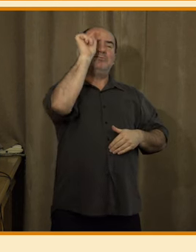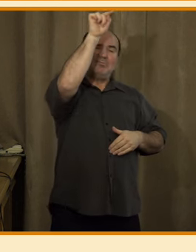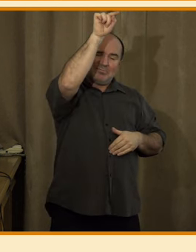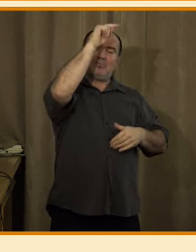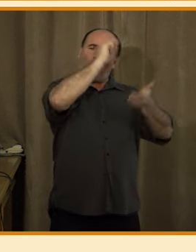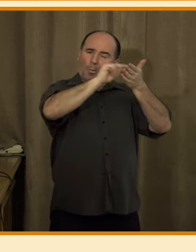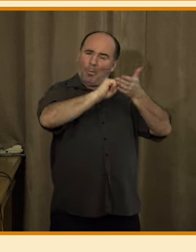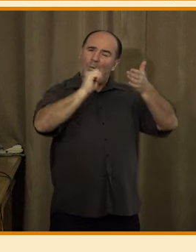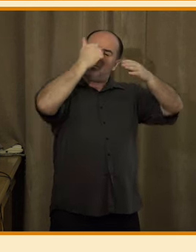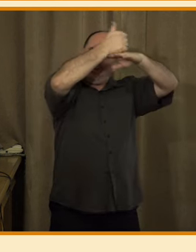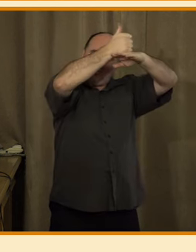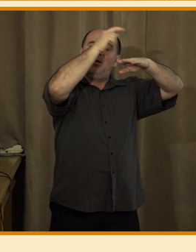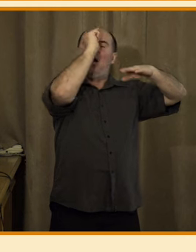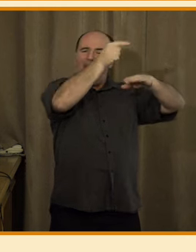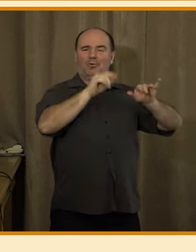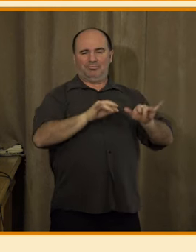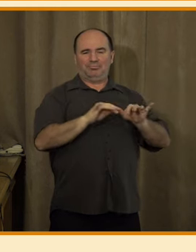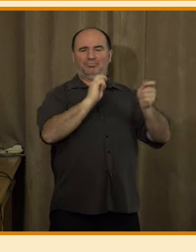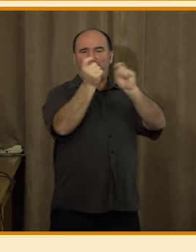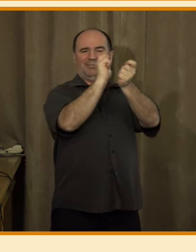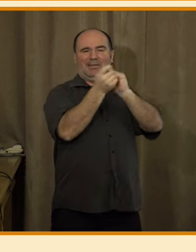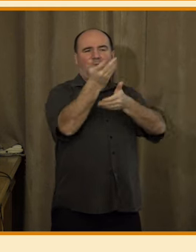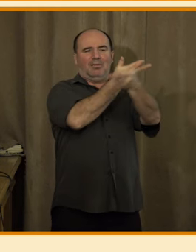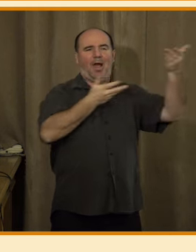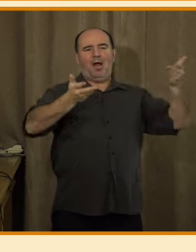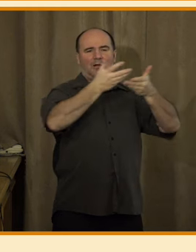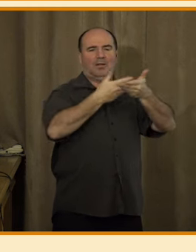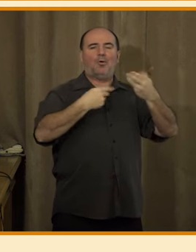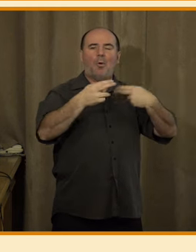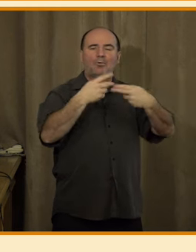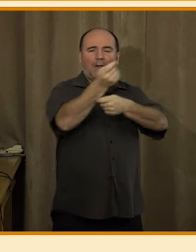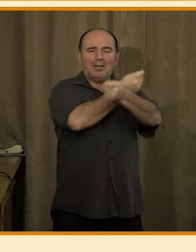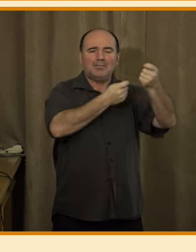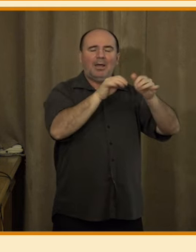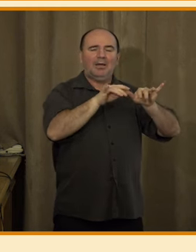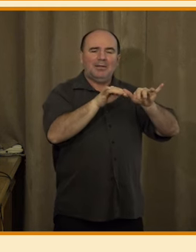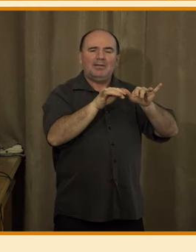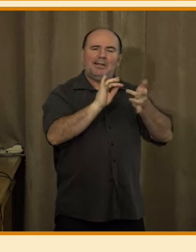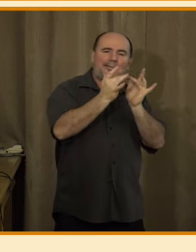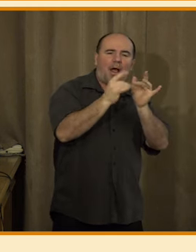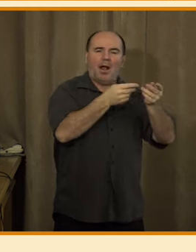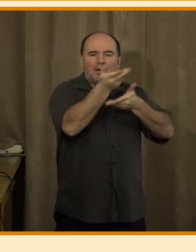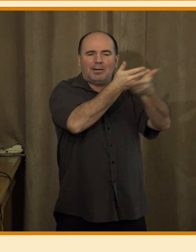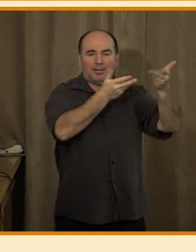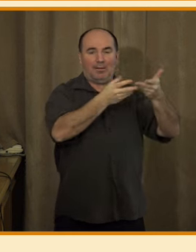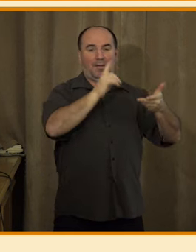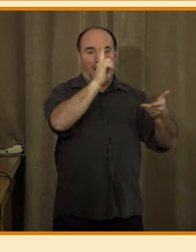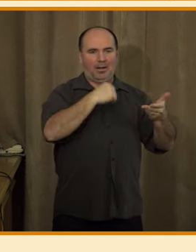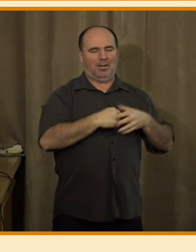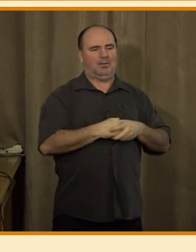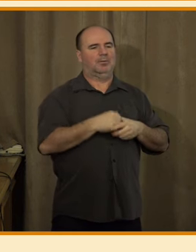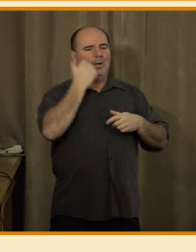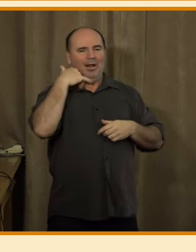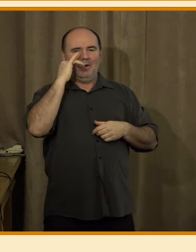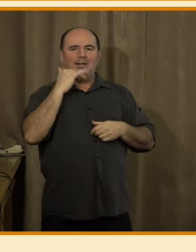komunikovaly digitálně. Na druhou stranu poměrně jednoznačně žádají, aby lidé měli